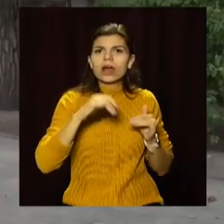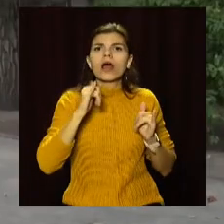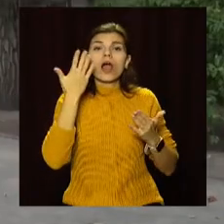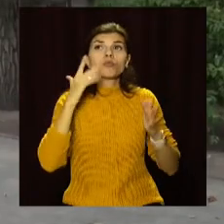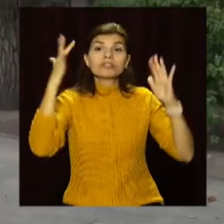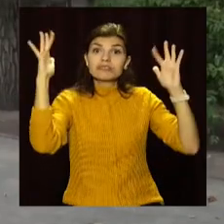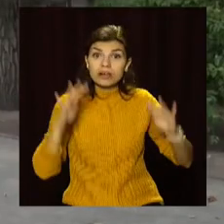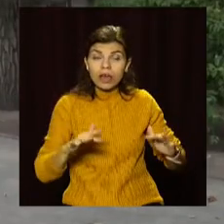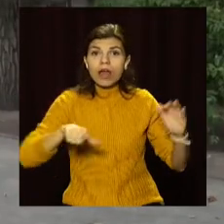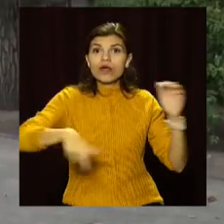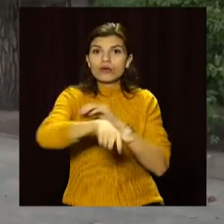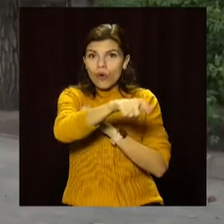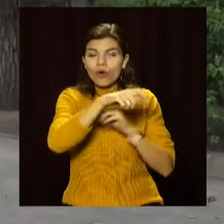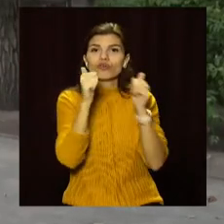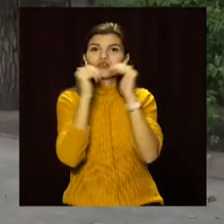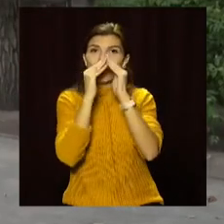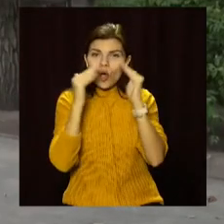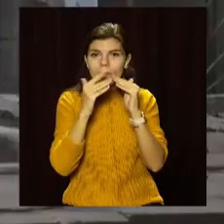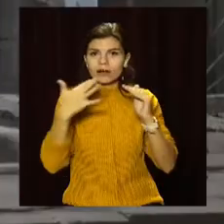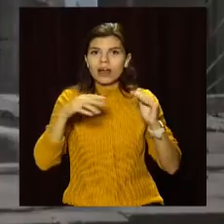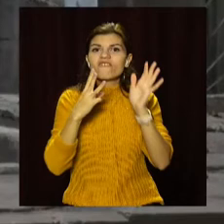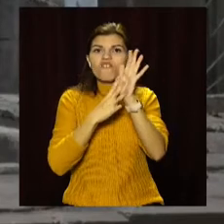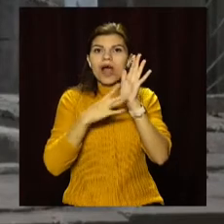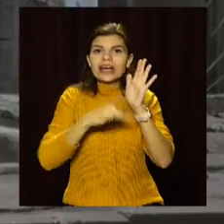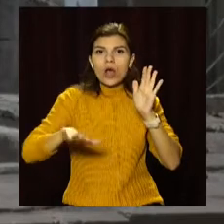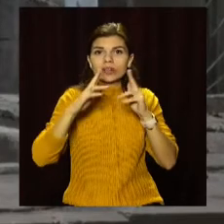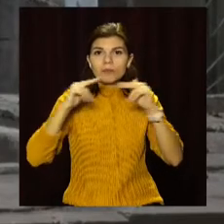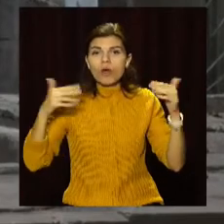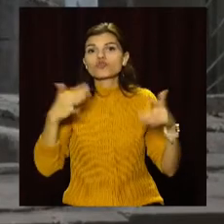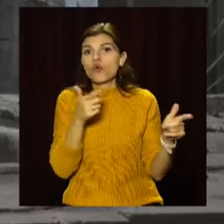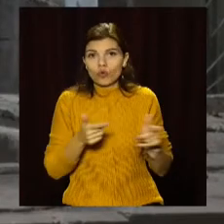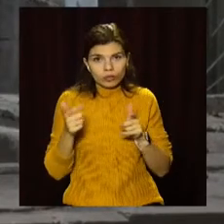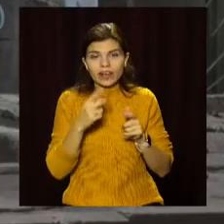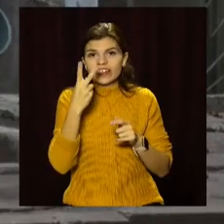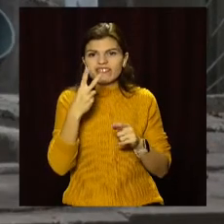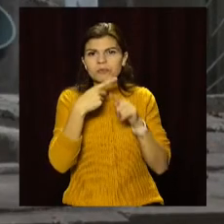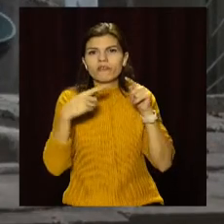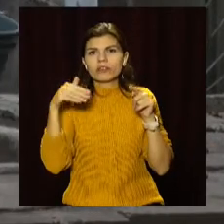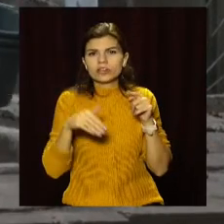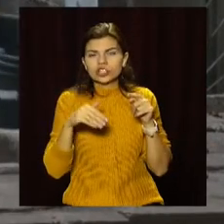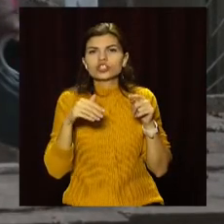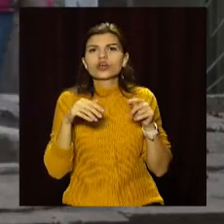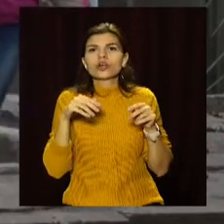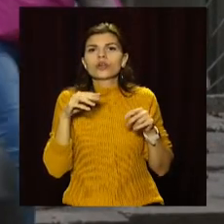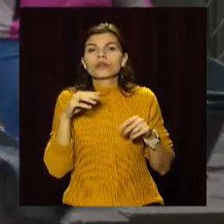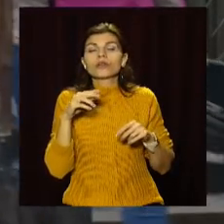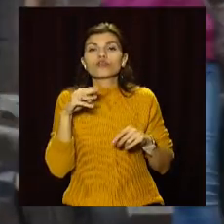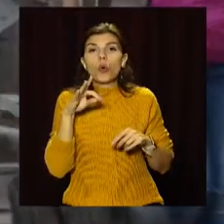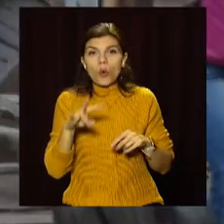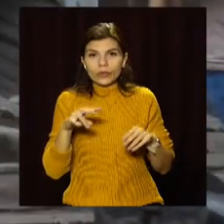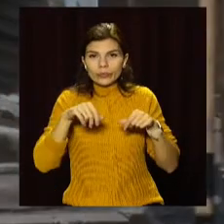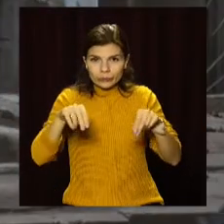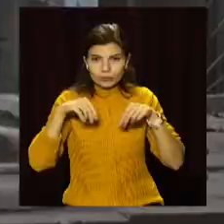посипання та прибирання від снігу прибудинкових територій у восьми районах Дніпра приготували 2,5 тонни